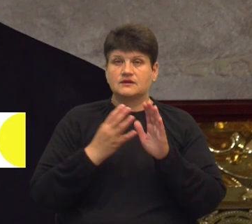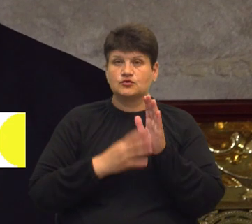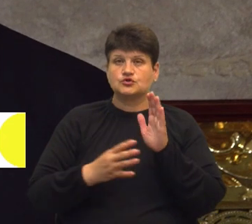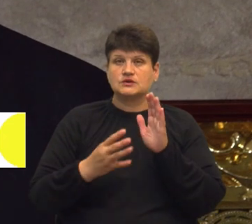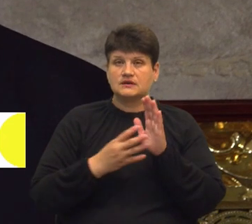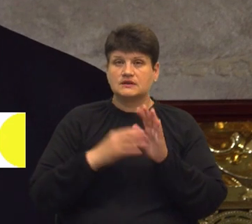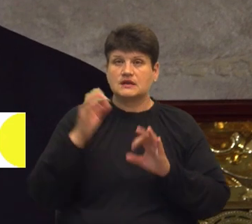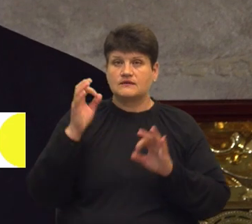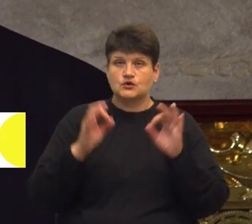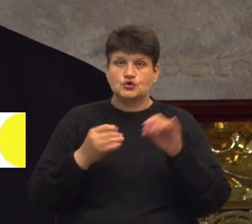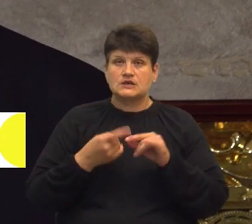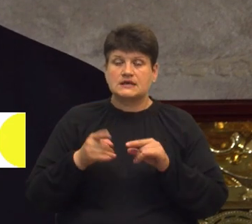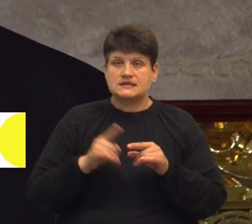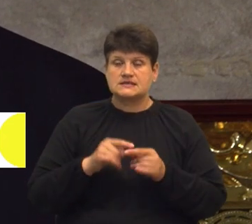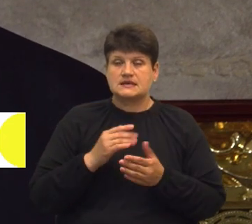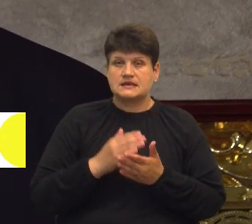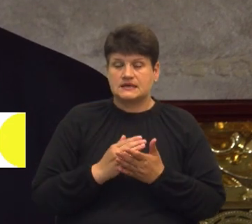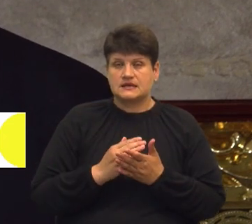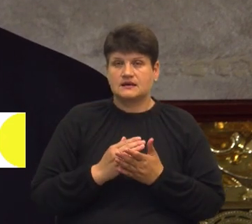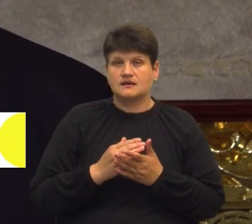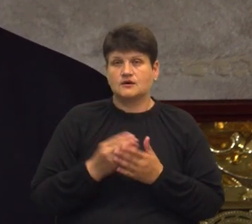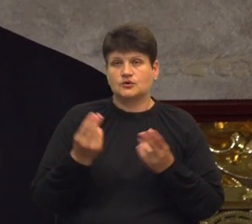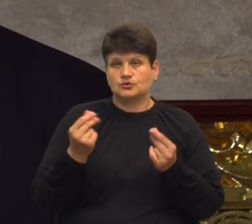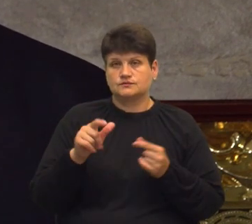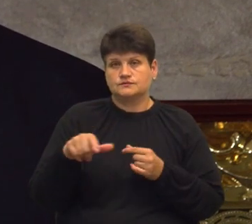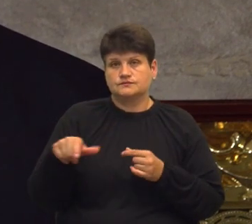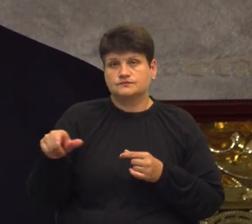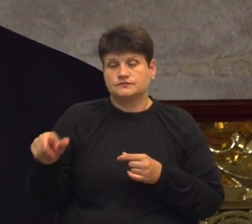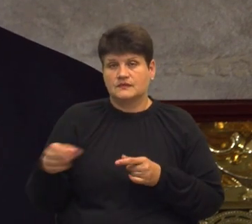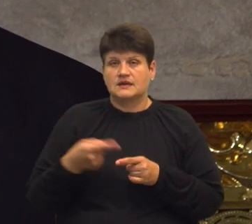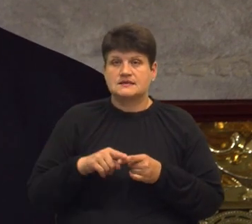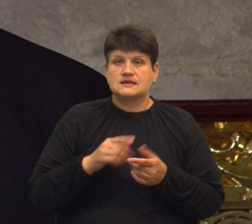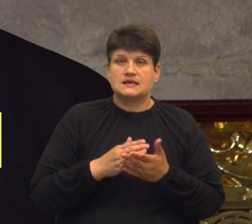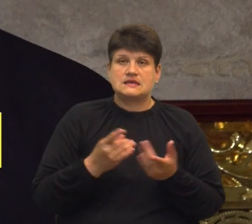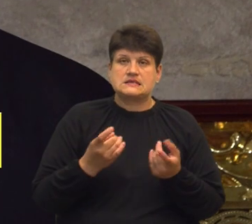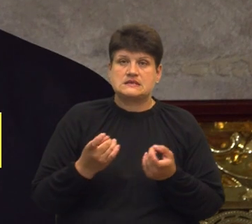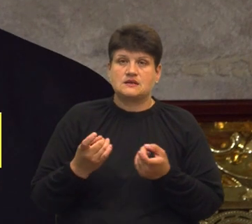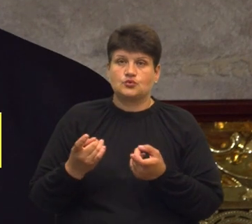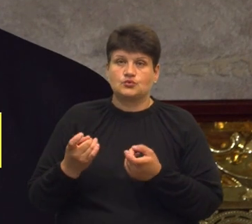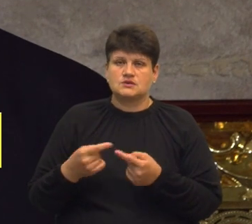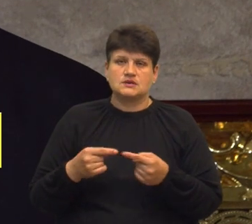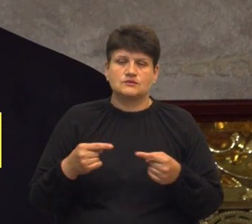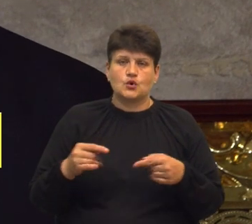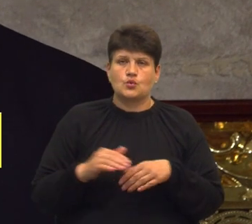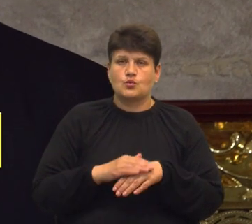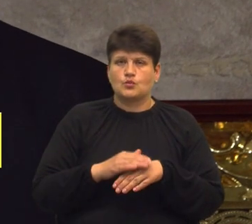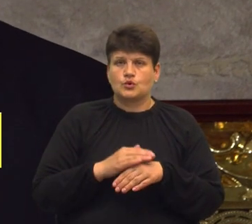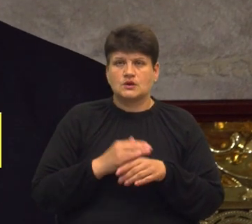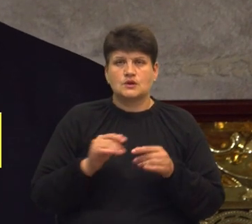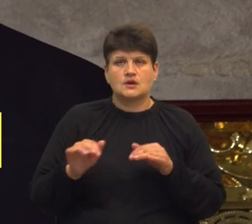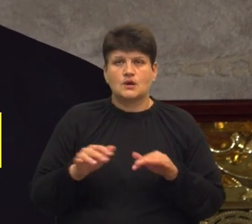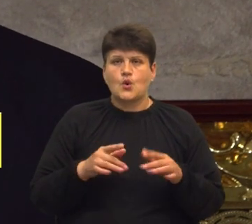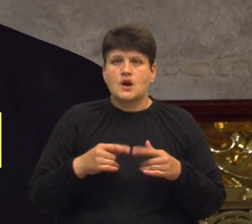це є пожертви вірних, це є залучення різноманітних добродійних організацій.